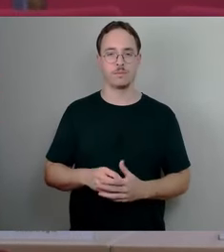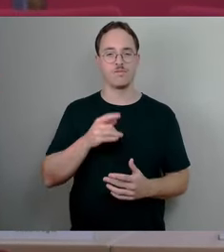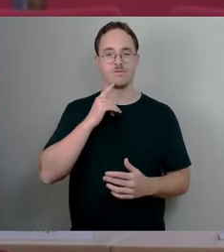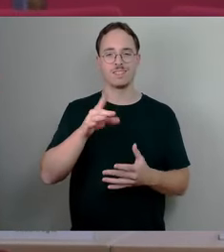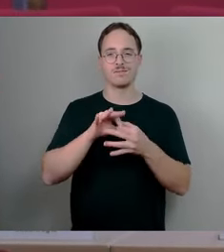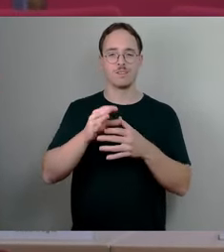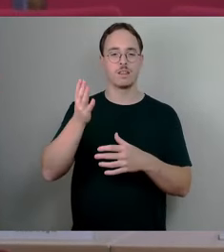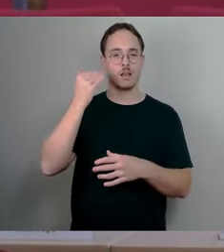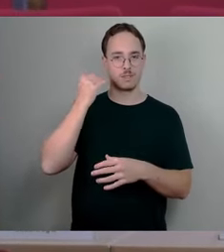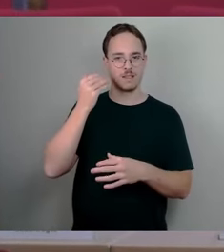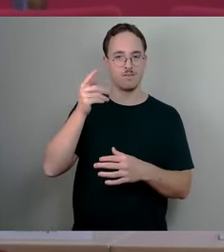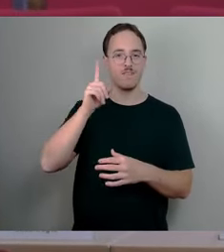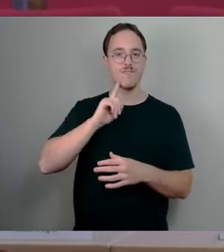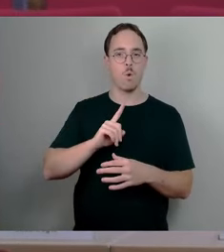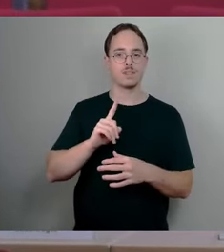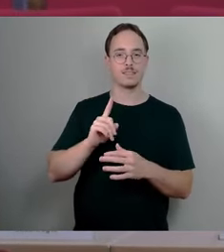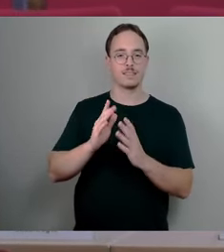Carola-Brücke herausgeben?